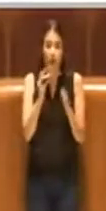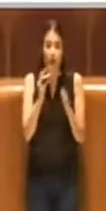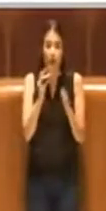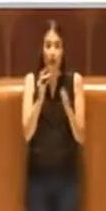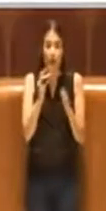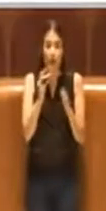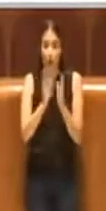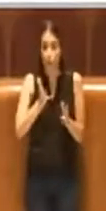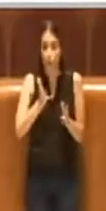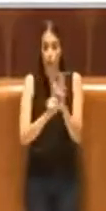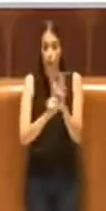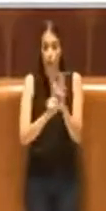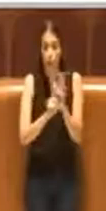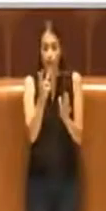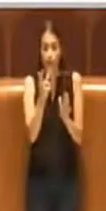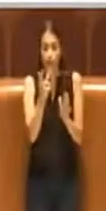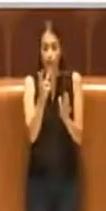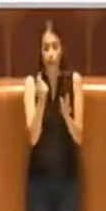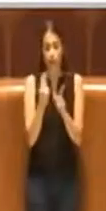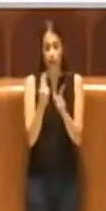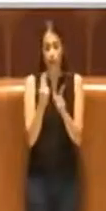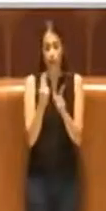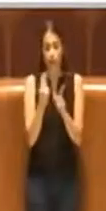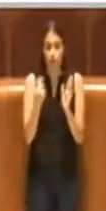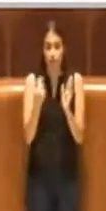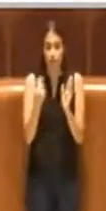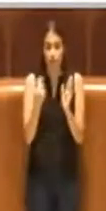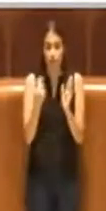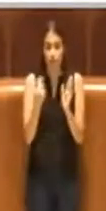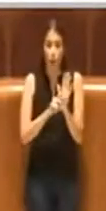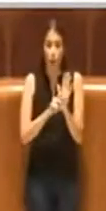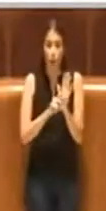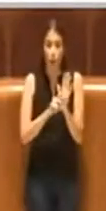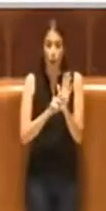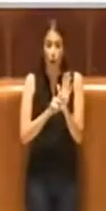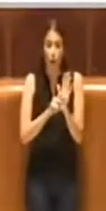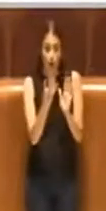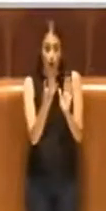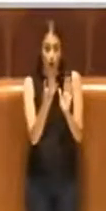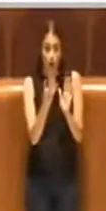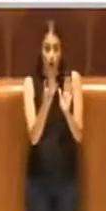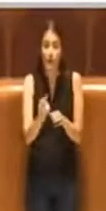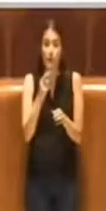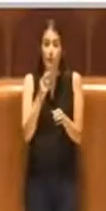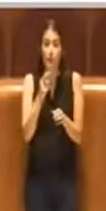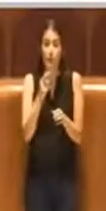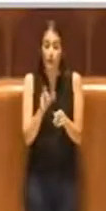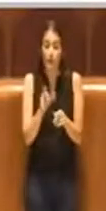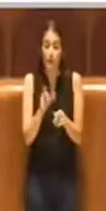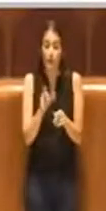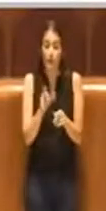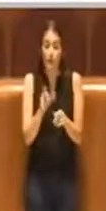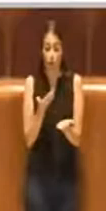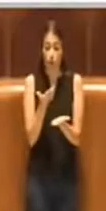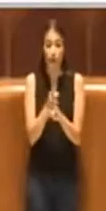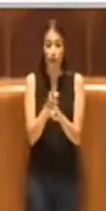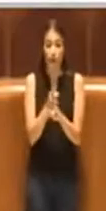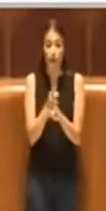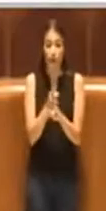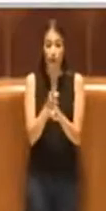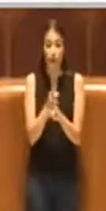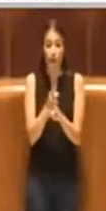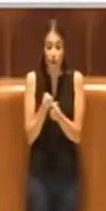15,3 venga aggiunto un comma 4 che dice che il soggetto proponente deve comunque possedere